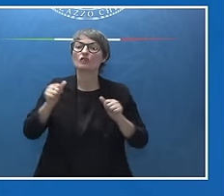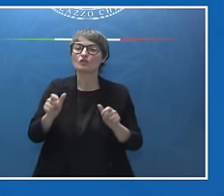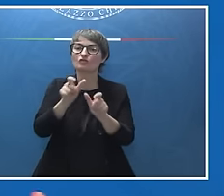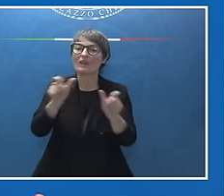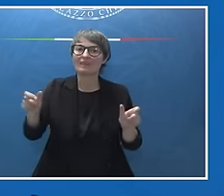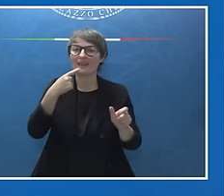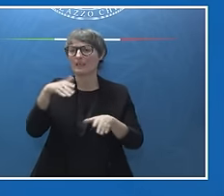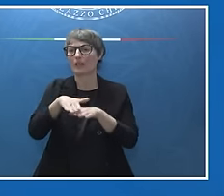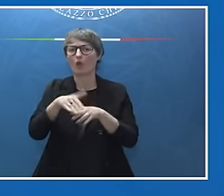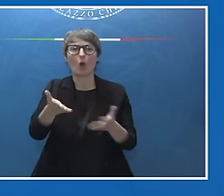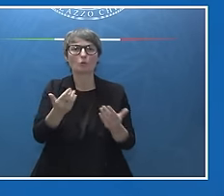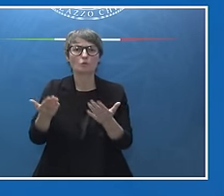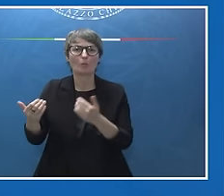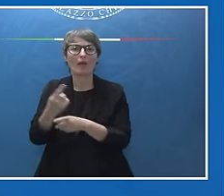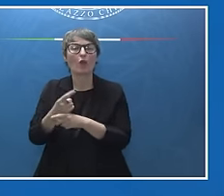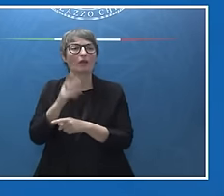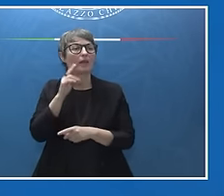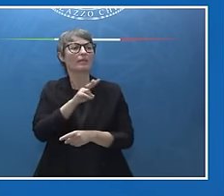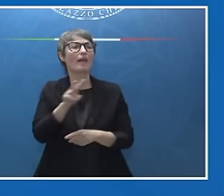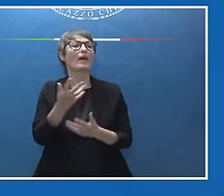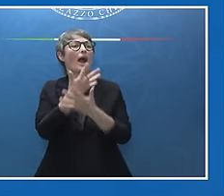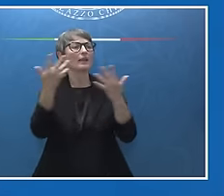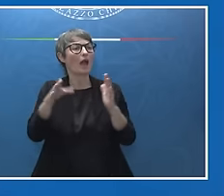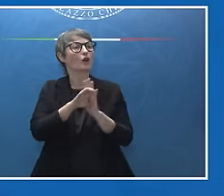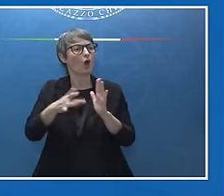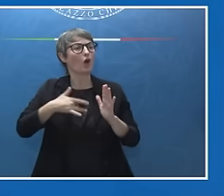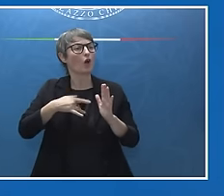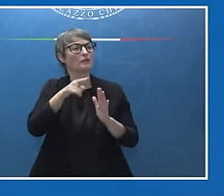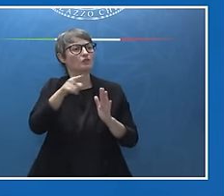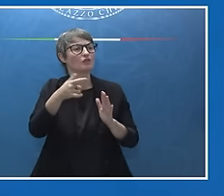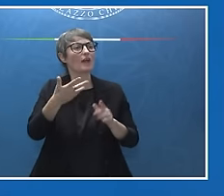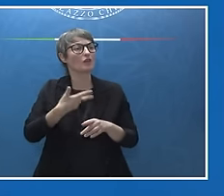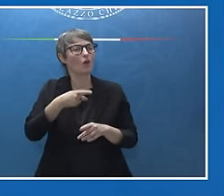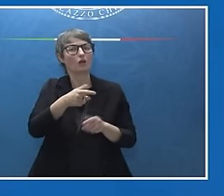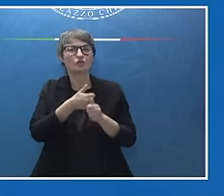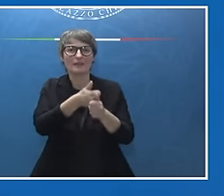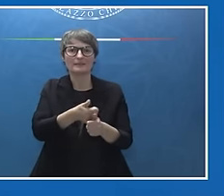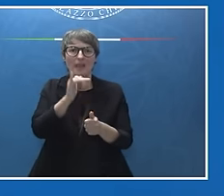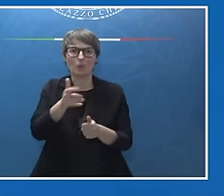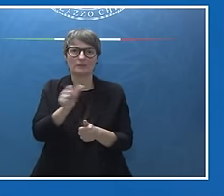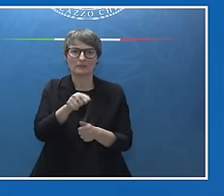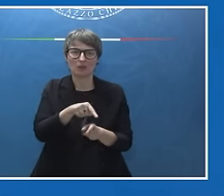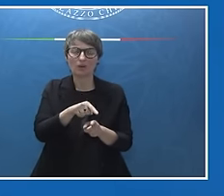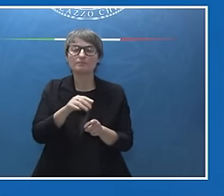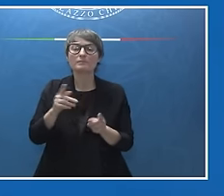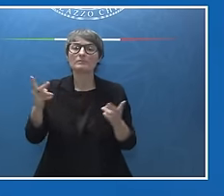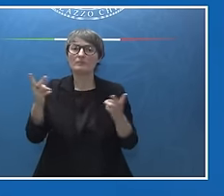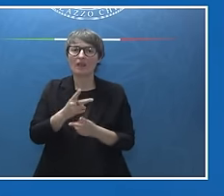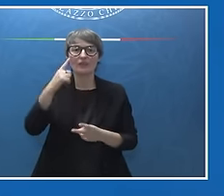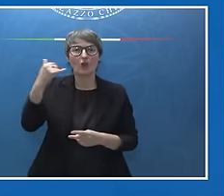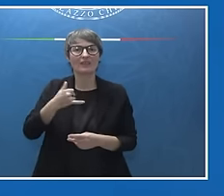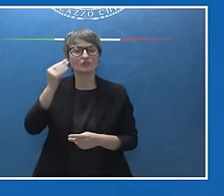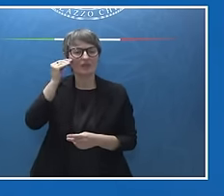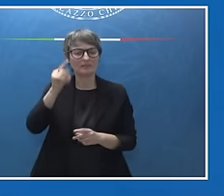chiaramente come avevamo annunciato, un focus sull'impatto che l'intelligenza artificiale può avere nel mercato del